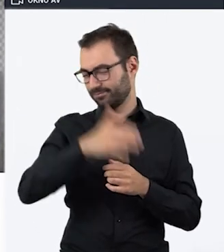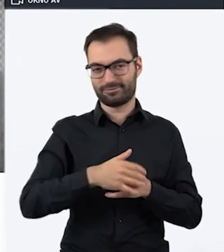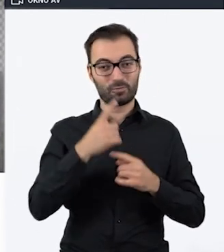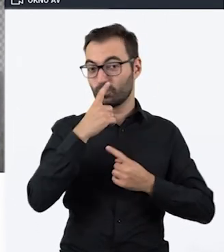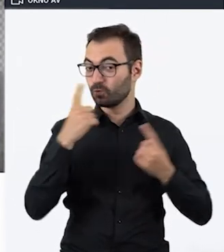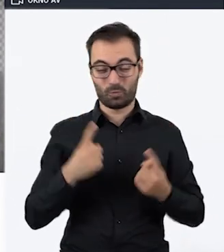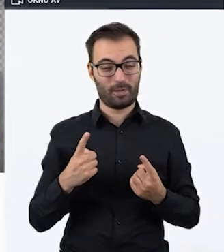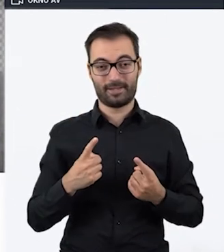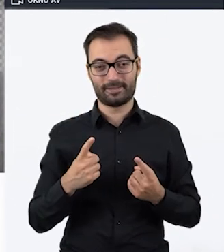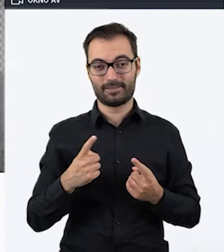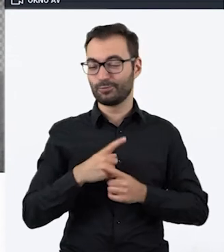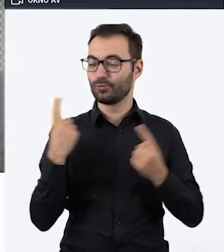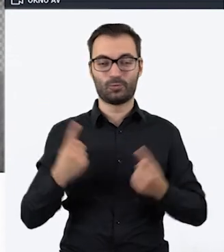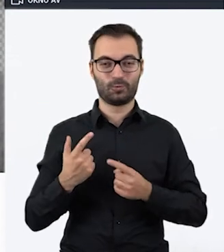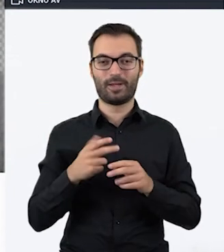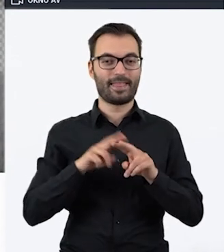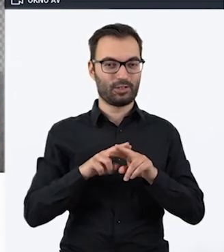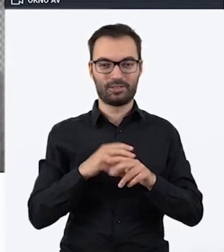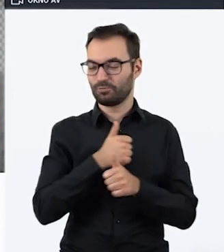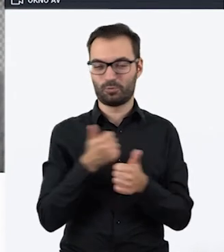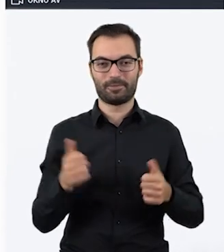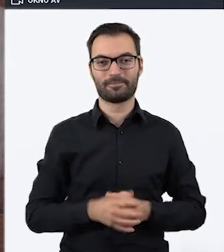narzędzie i bardzo polecamy.